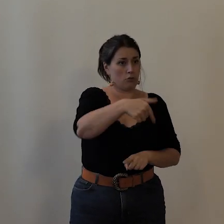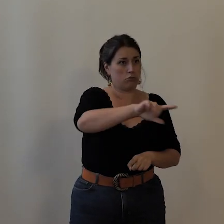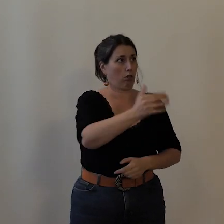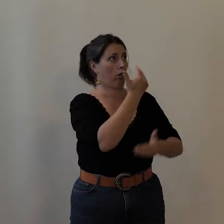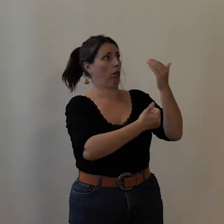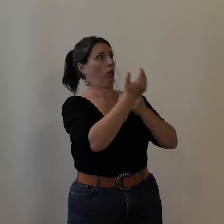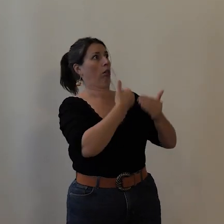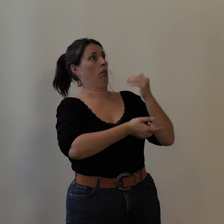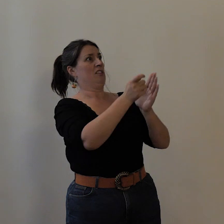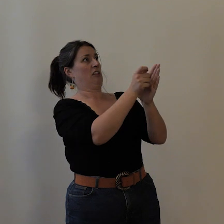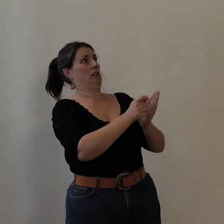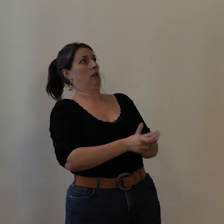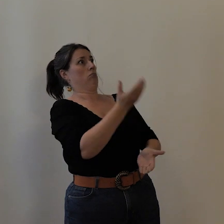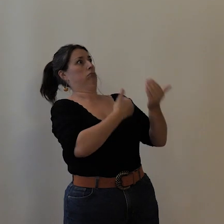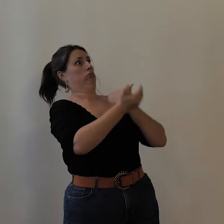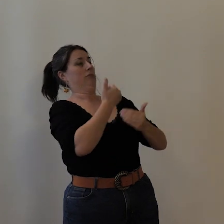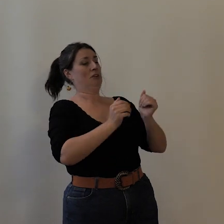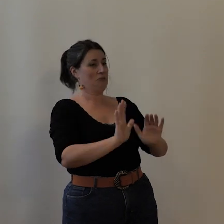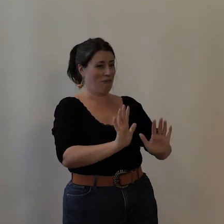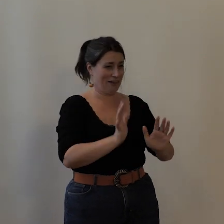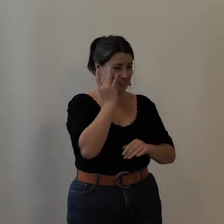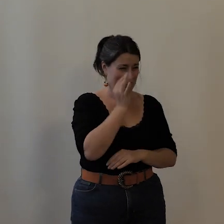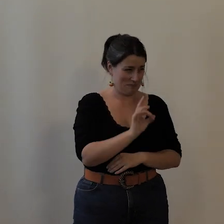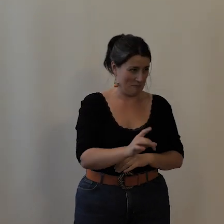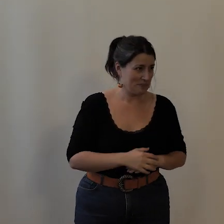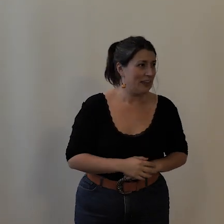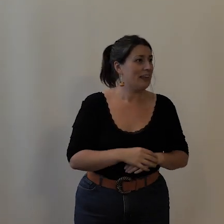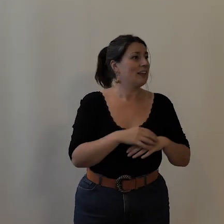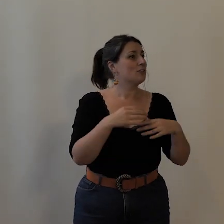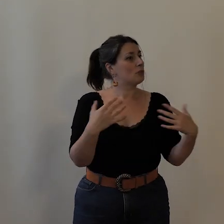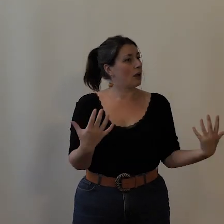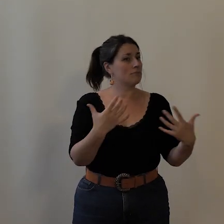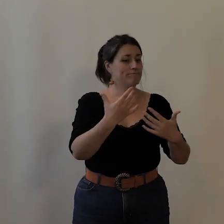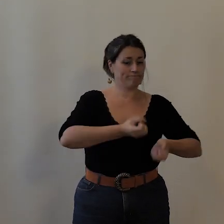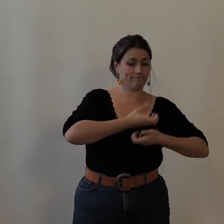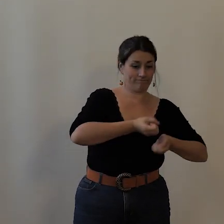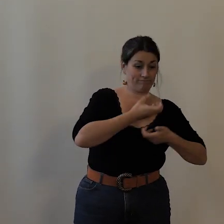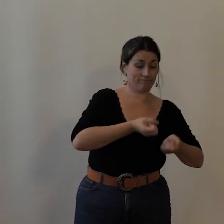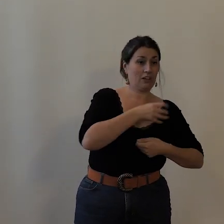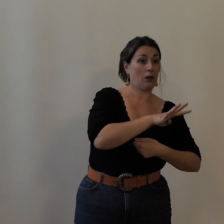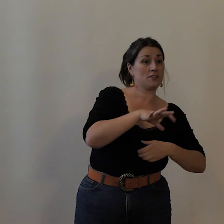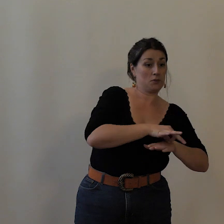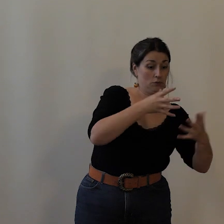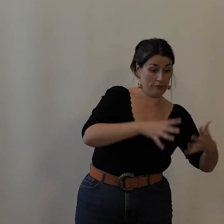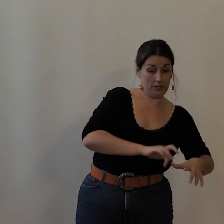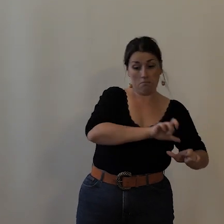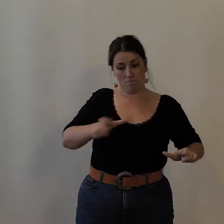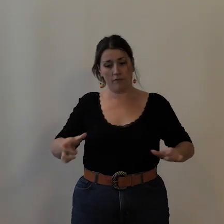quand même, d'éléments historiques. Et à l'issue de mon exposé, bien entendu, comme l'a dit Mme Gallo-Lavellet, vous pourrez